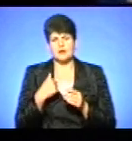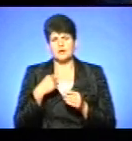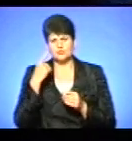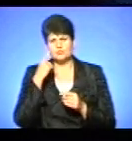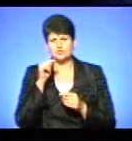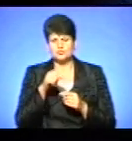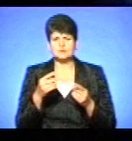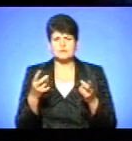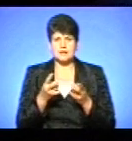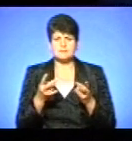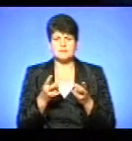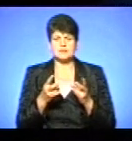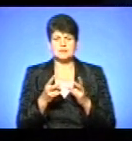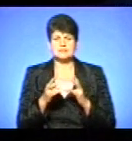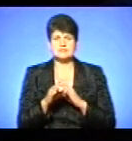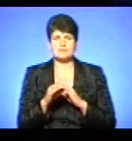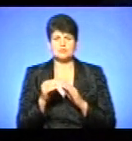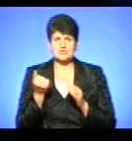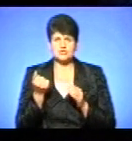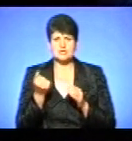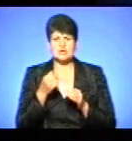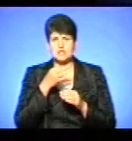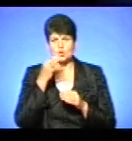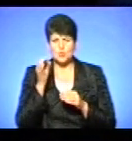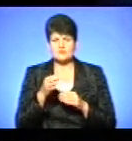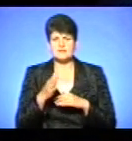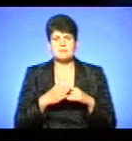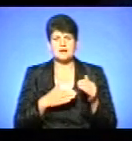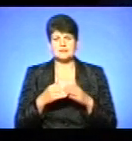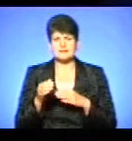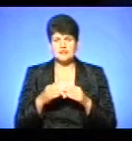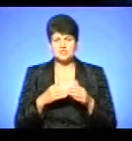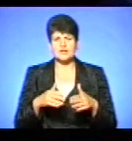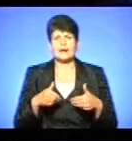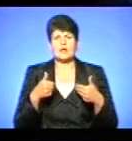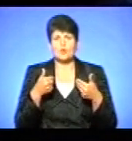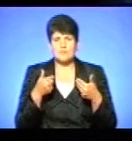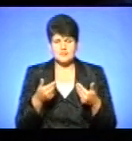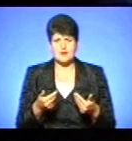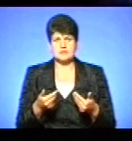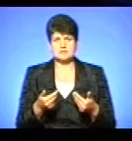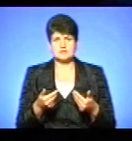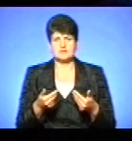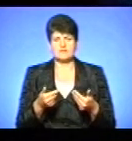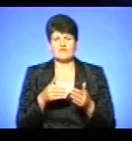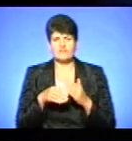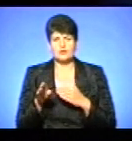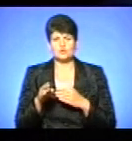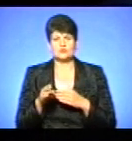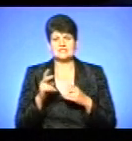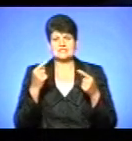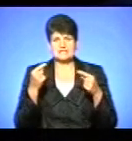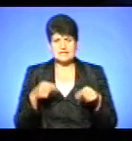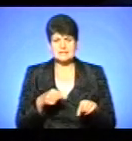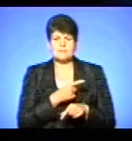треба дуже запозичити досвід, практичні рекомендації, саме виходу з кризи медицини